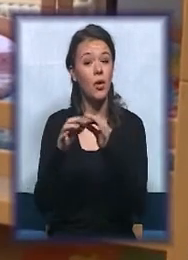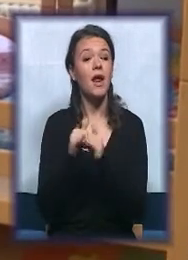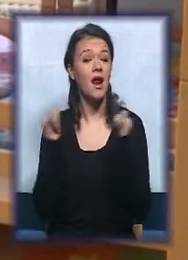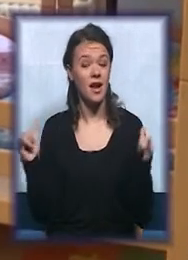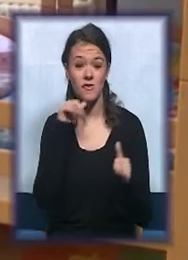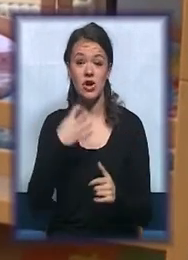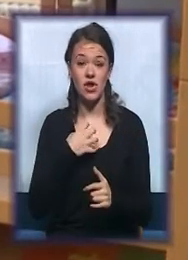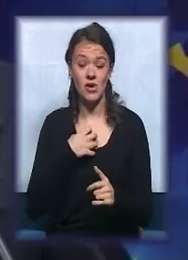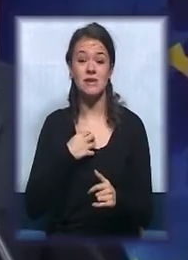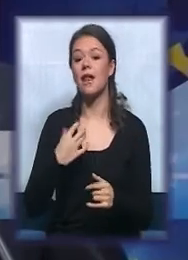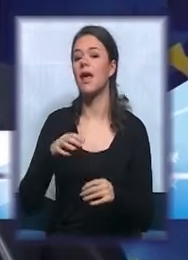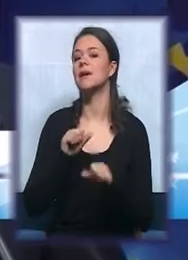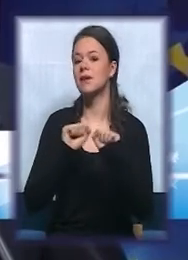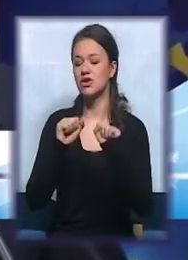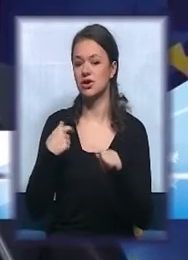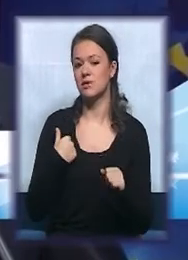socijalne zaštite u zajednici.